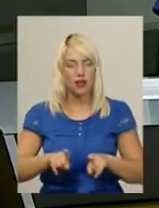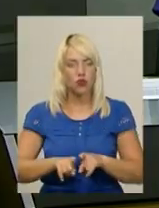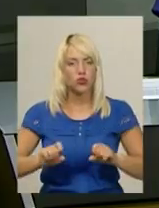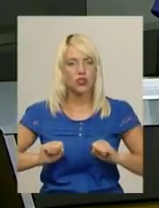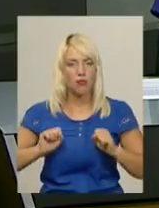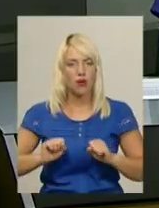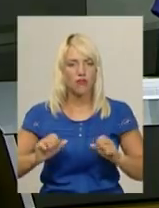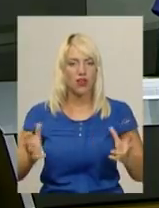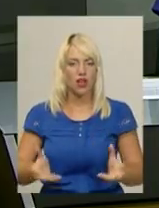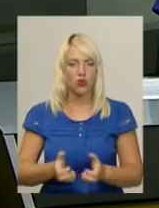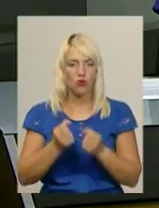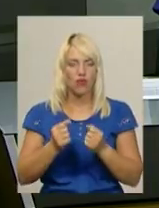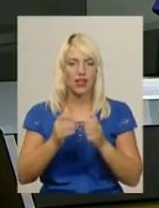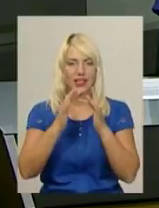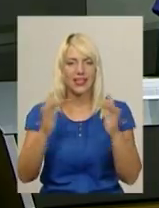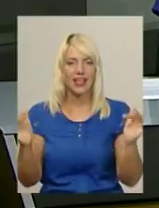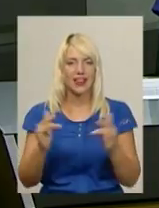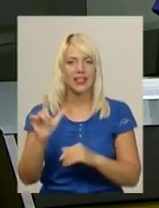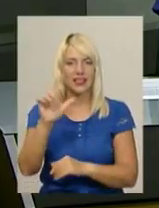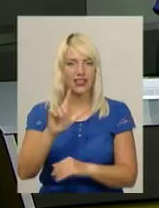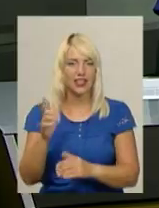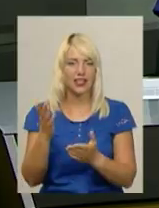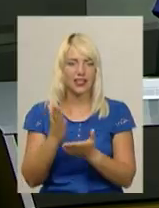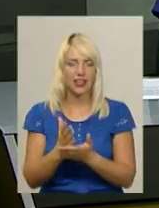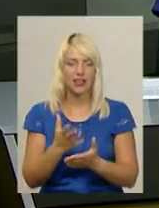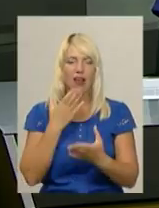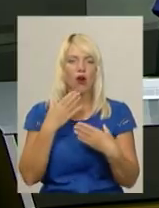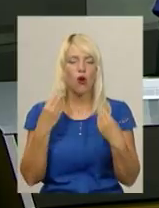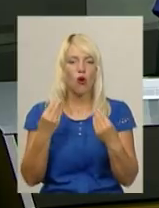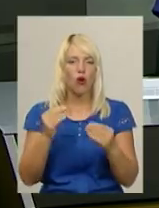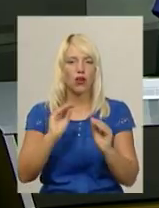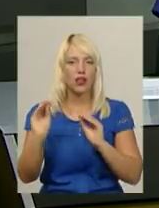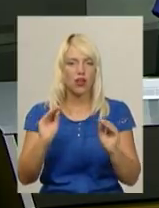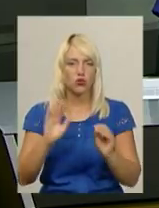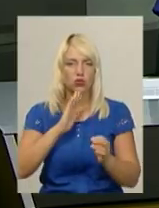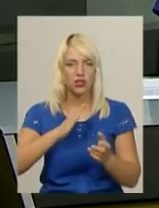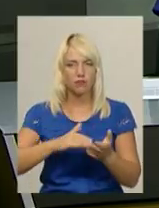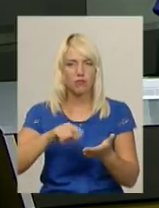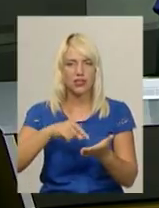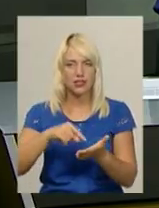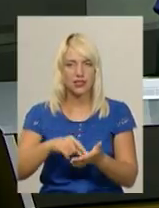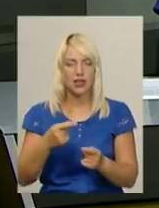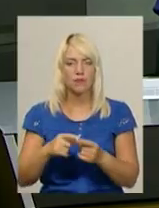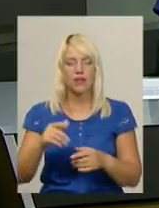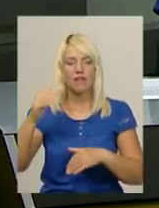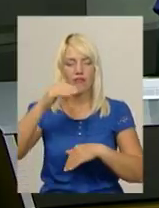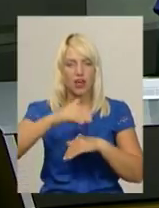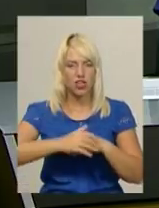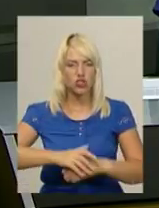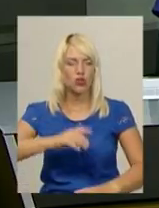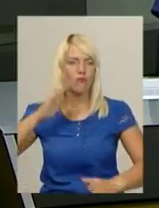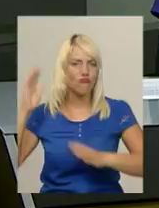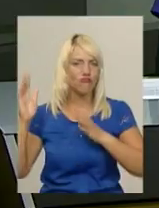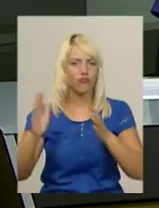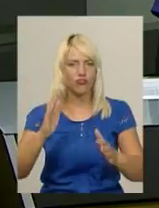врятувати блакітні ялинки, які є окрасою міста, каже Олександр Супрунюк. Нагадаю, 30 липня ввечері шквальним вітром у різних